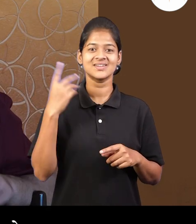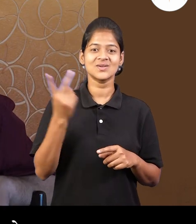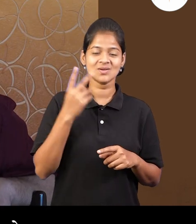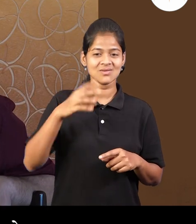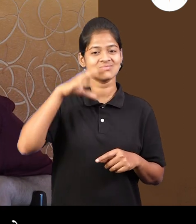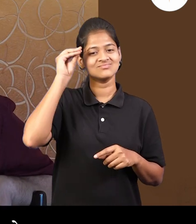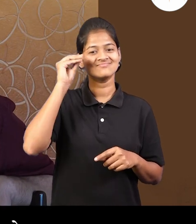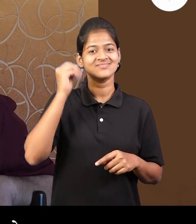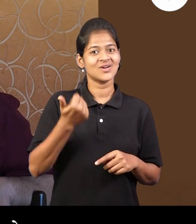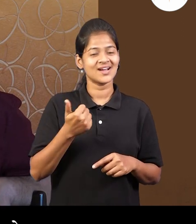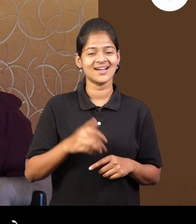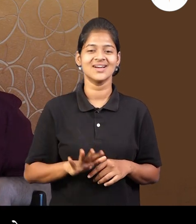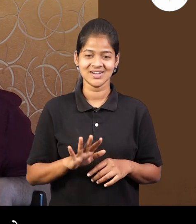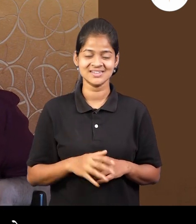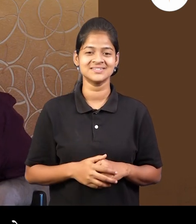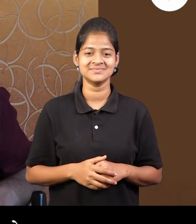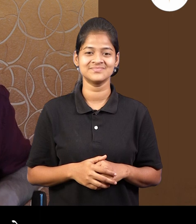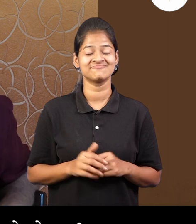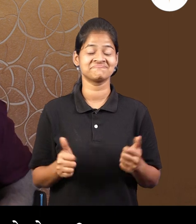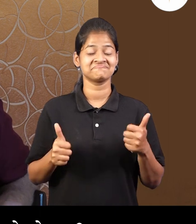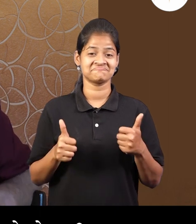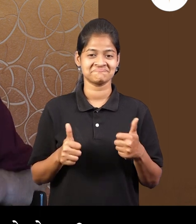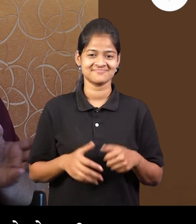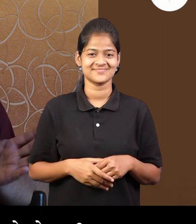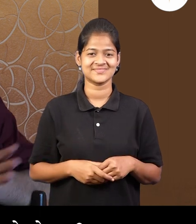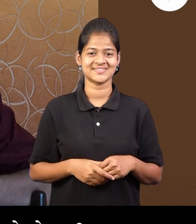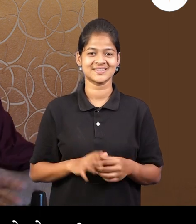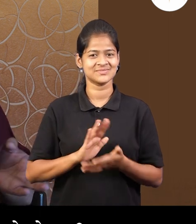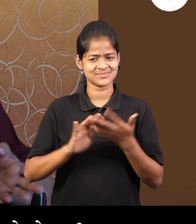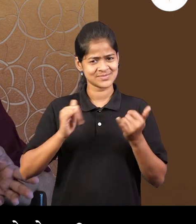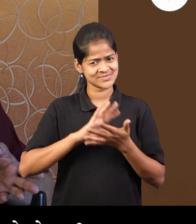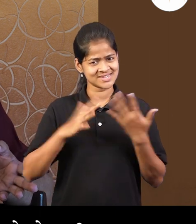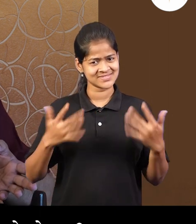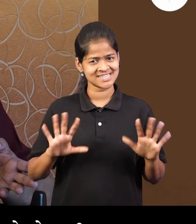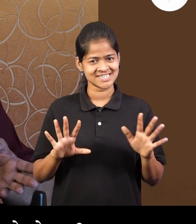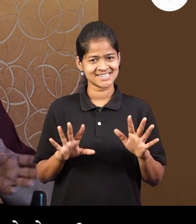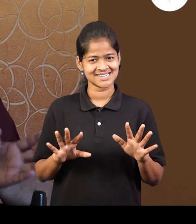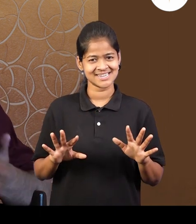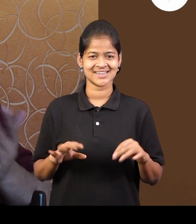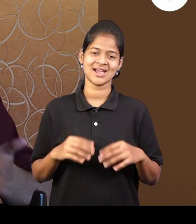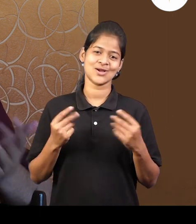आज मी नविणशी कलोवर का हाणी चाला जालाए काता तुमछे खेडून